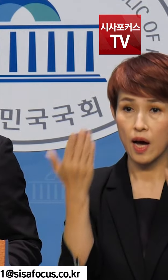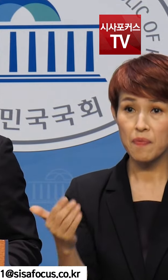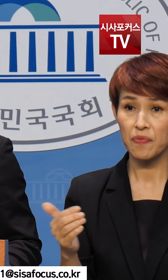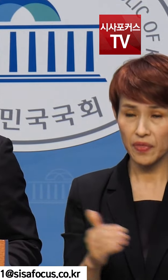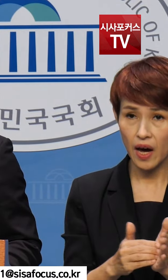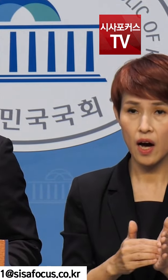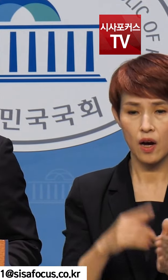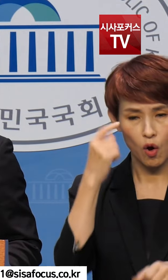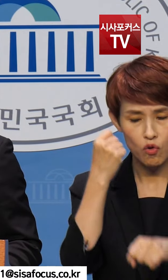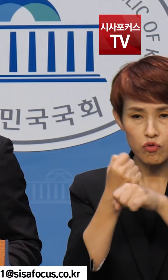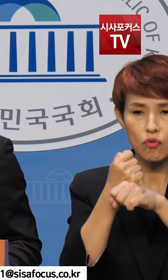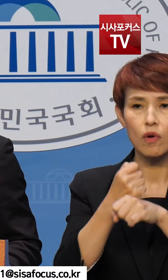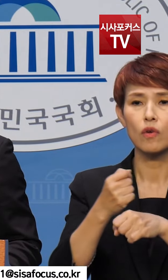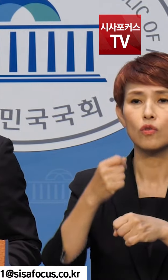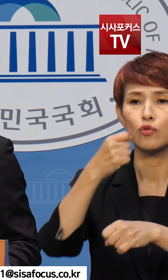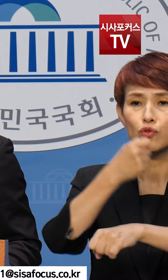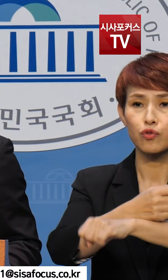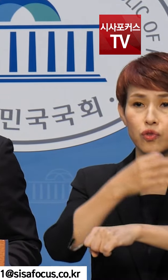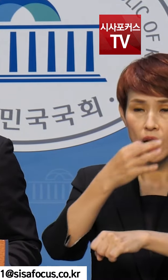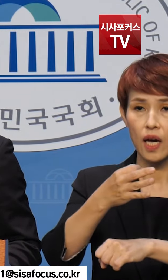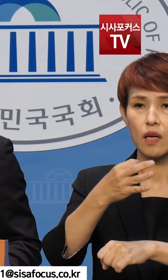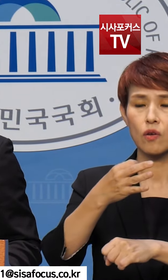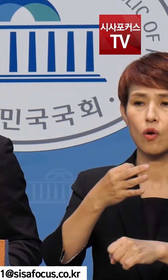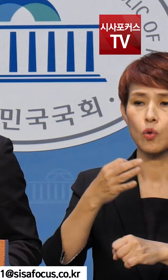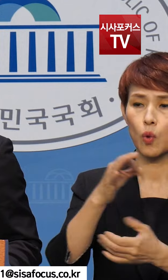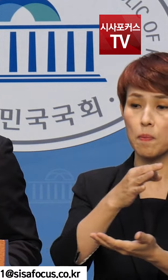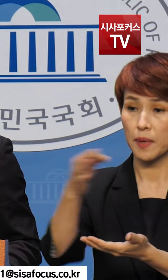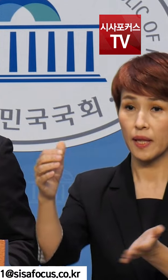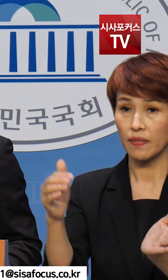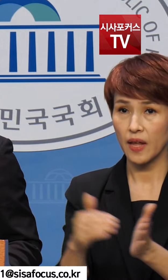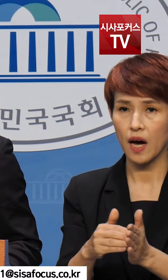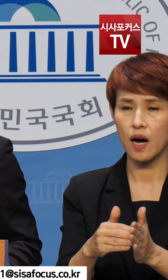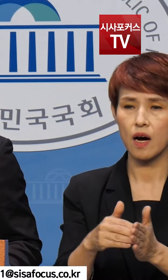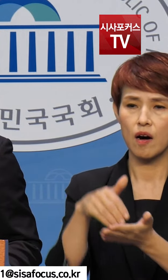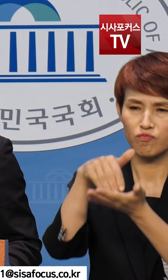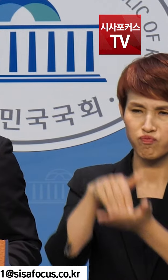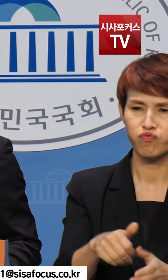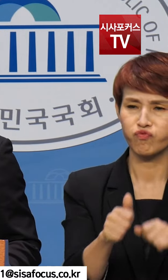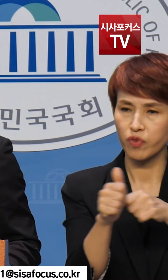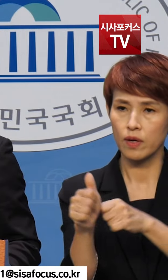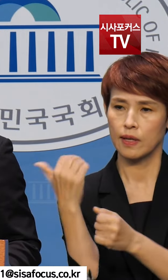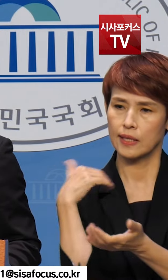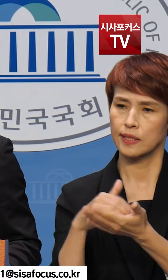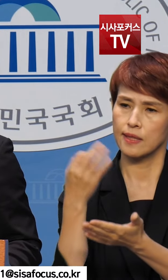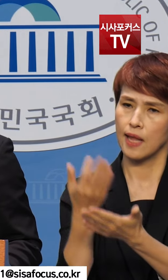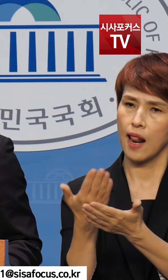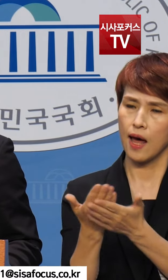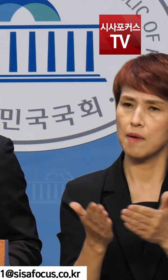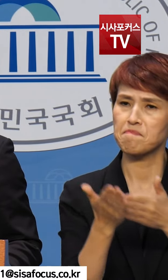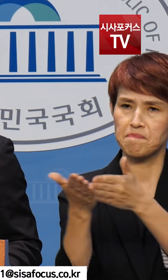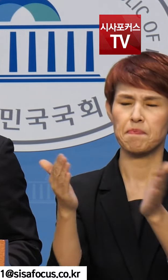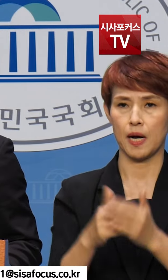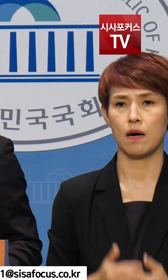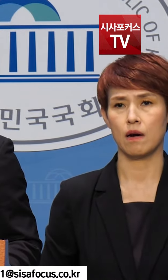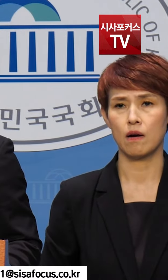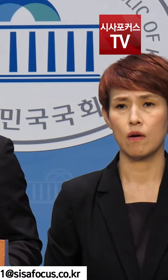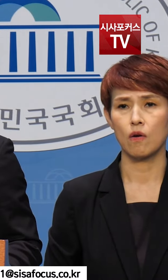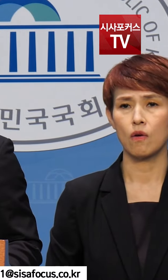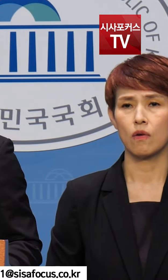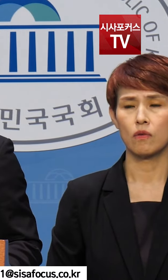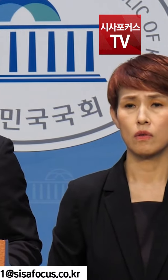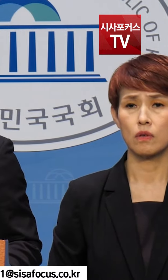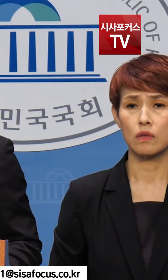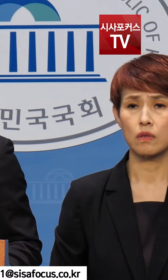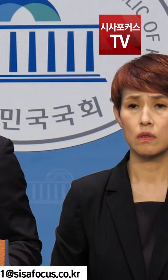임금에 해당하는 연구수당에서 인건비를 받았다고 중징계와 환수를 요구했습니다. 노조 상급단체